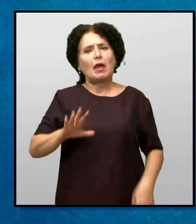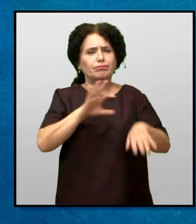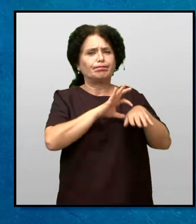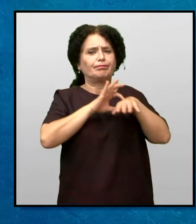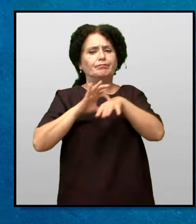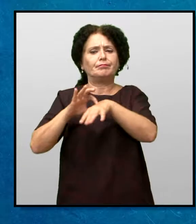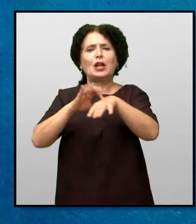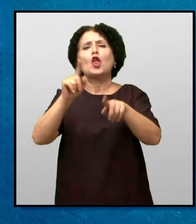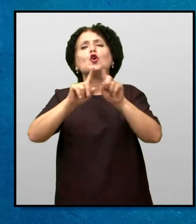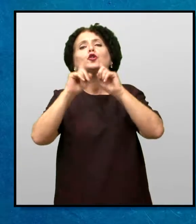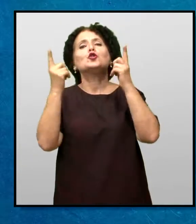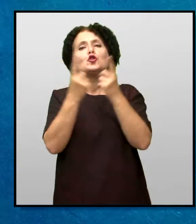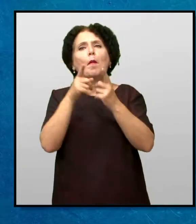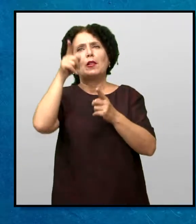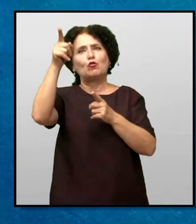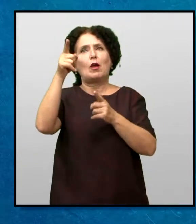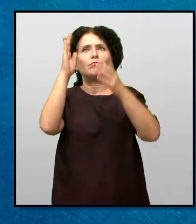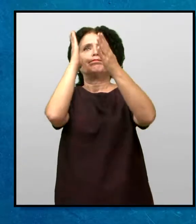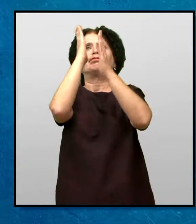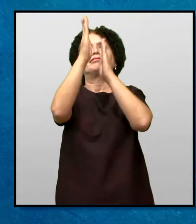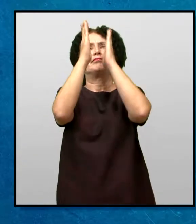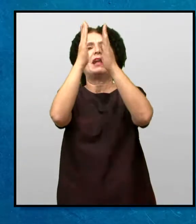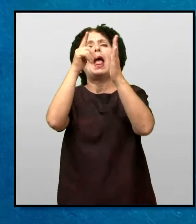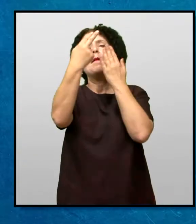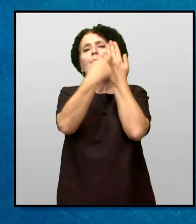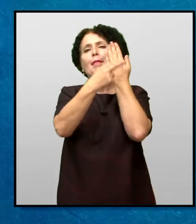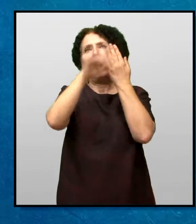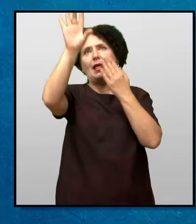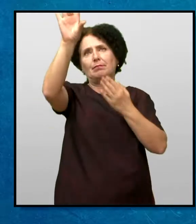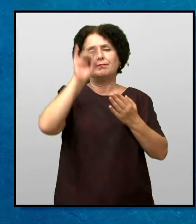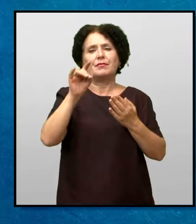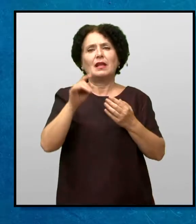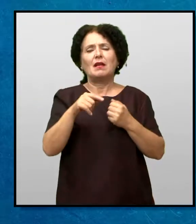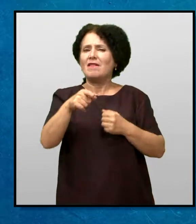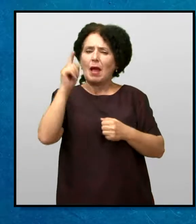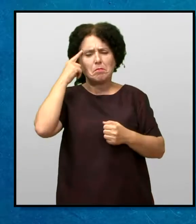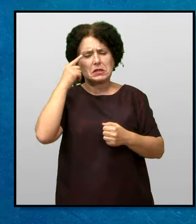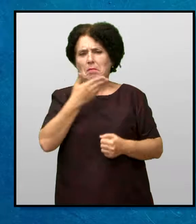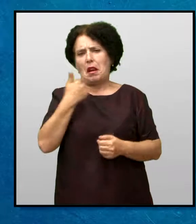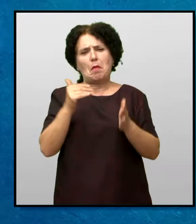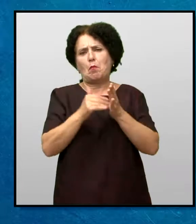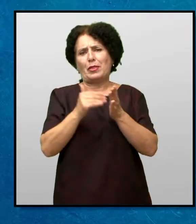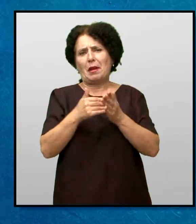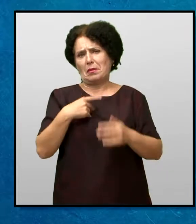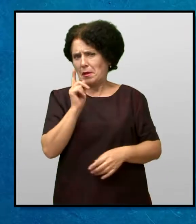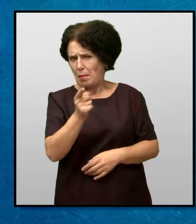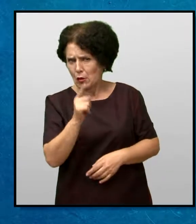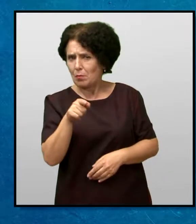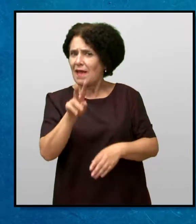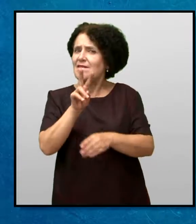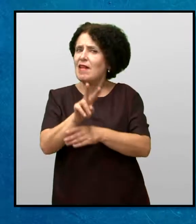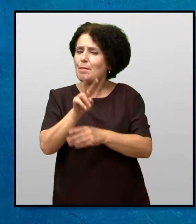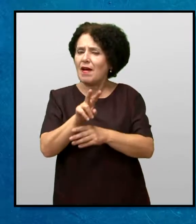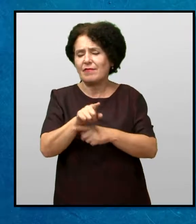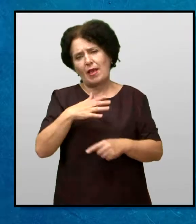Еванс Ја одведе до собата Каде што ја чуваа библијата Таа ја рече Мислом дека нема потреба Да те предупредам Да